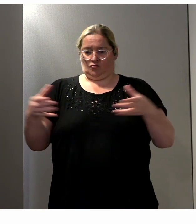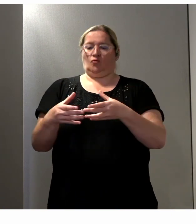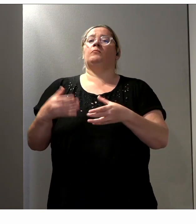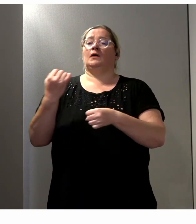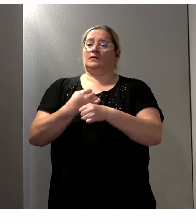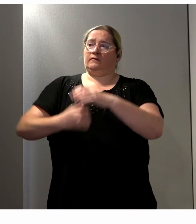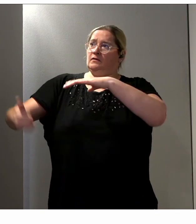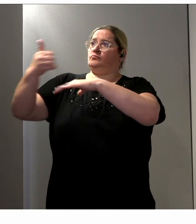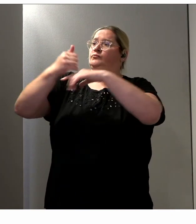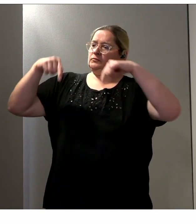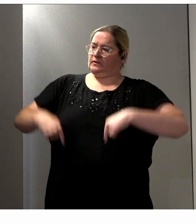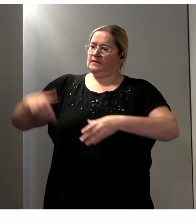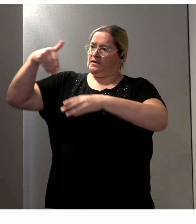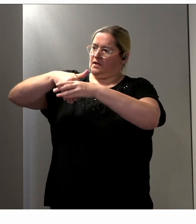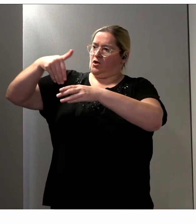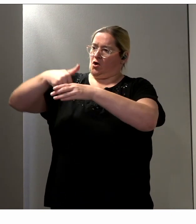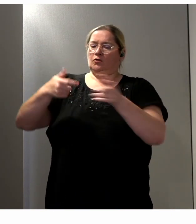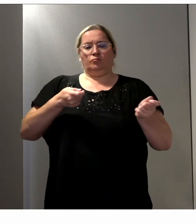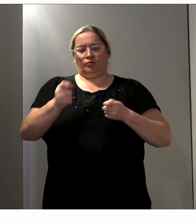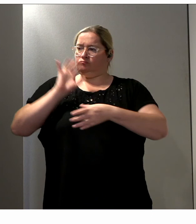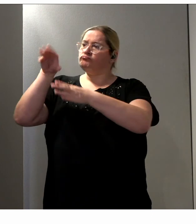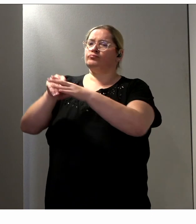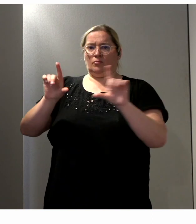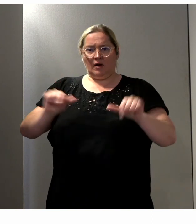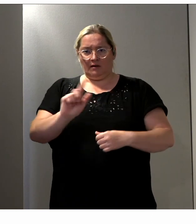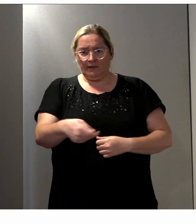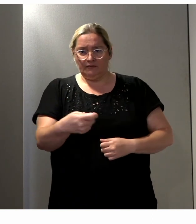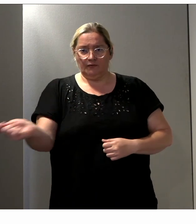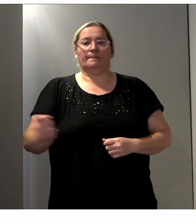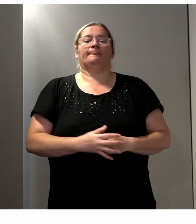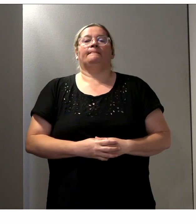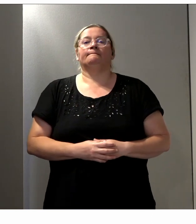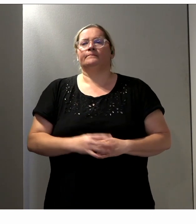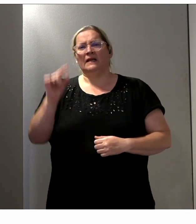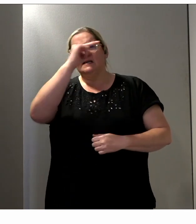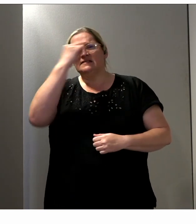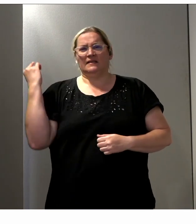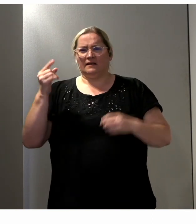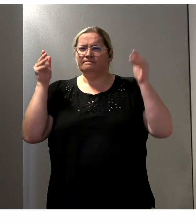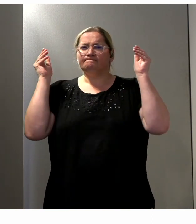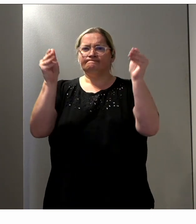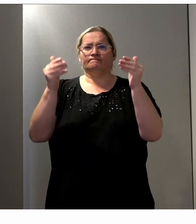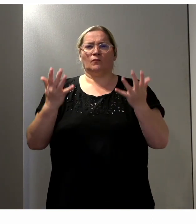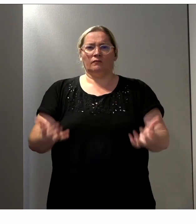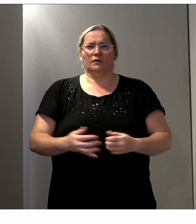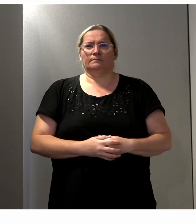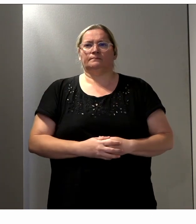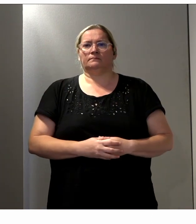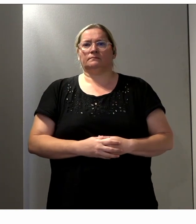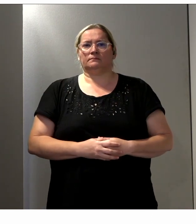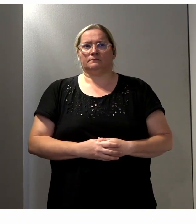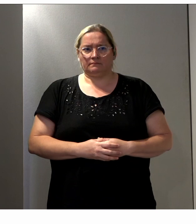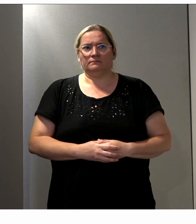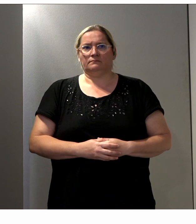mis en place par le ministère de l'intérieur. Cédric, j'aimerais revenir vers vous en guise